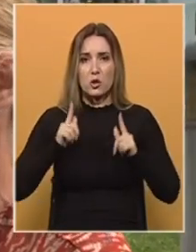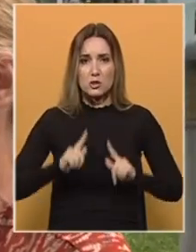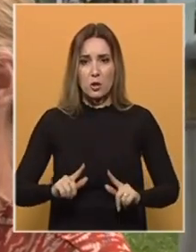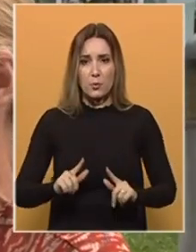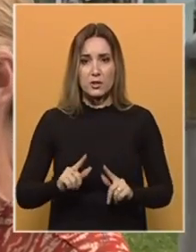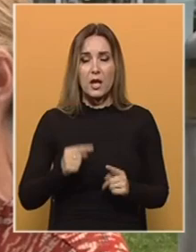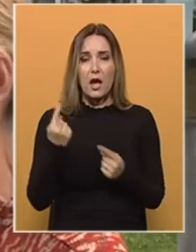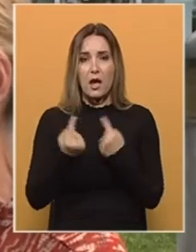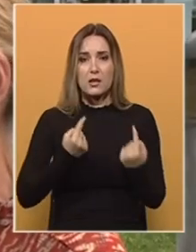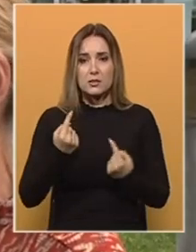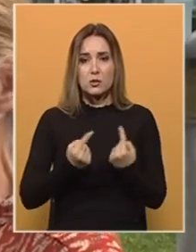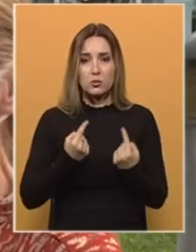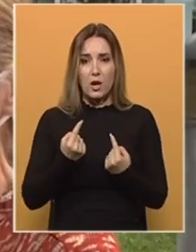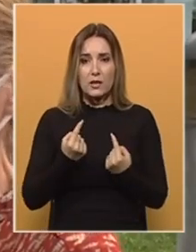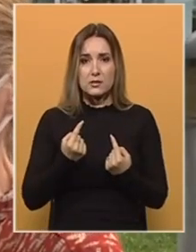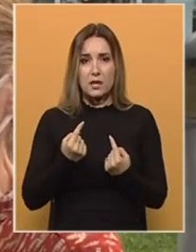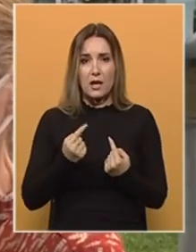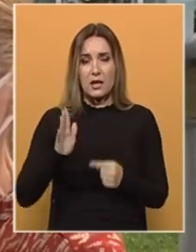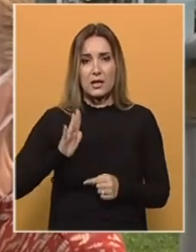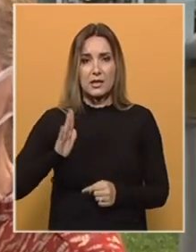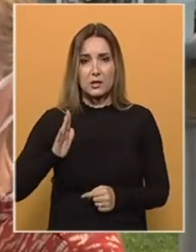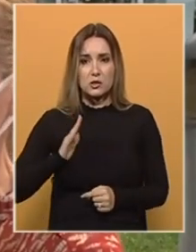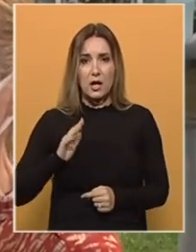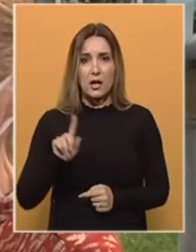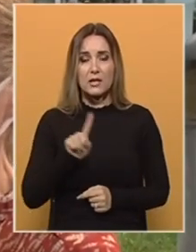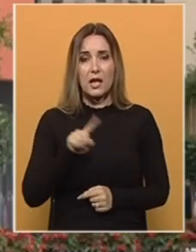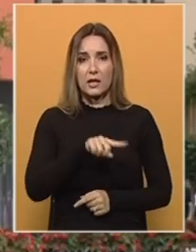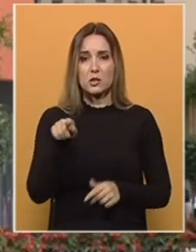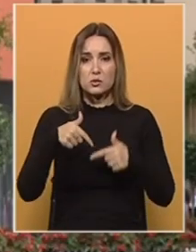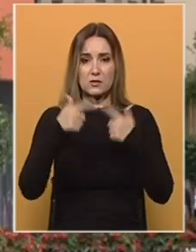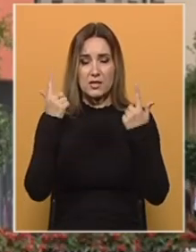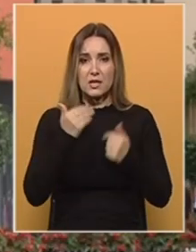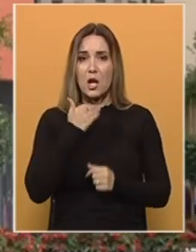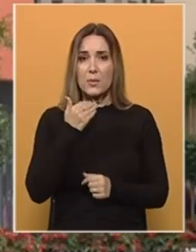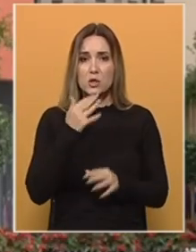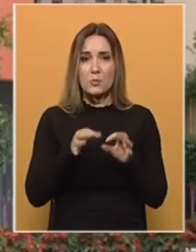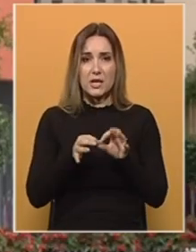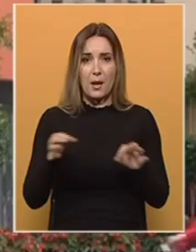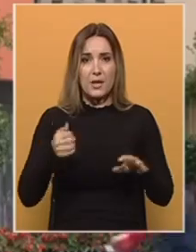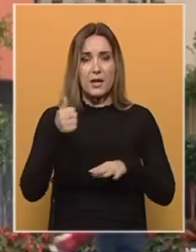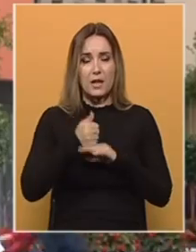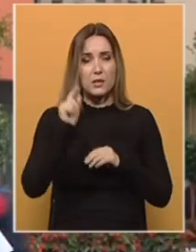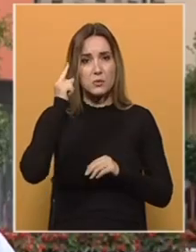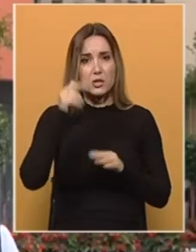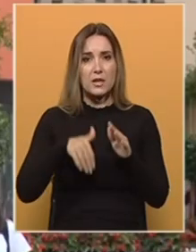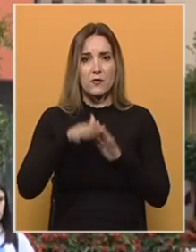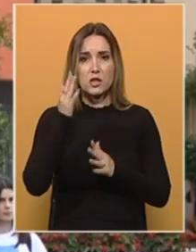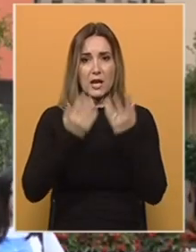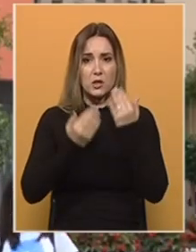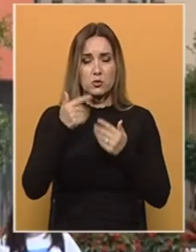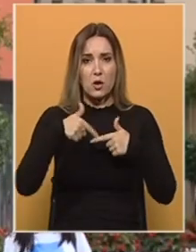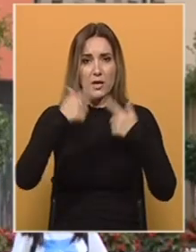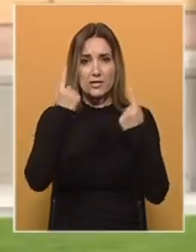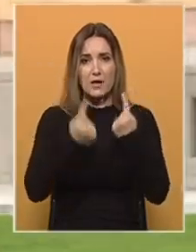stvarno je situacija stvarno kritična, da nisu ne svjesni. Bez obzira na mjere, nadložni ipak najviše računaju na